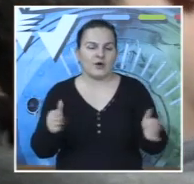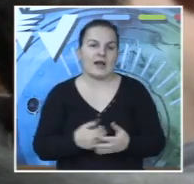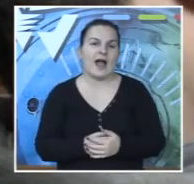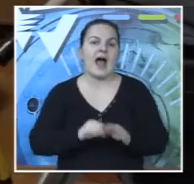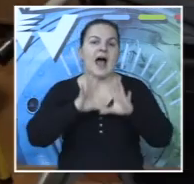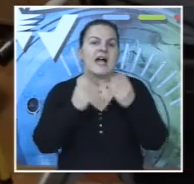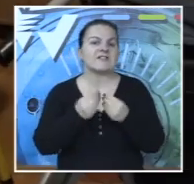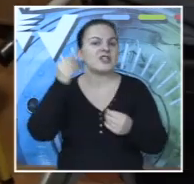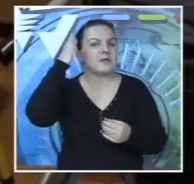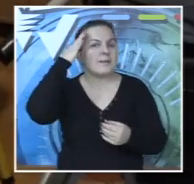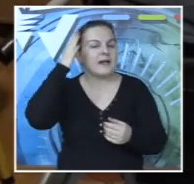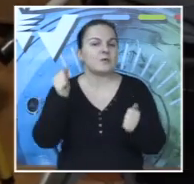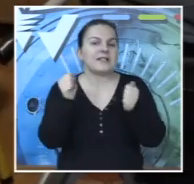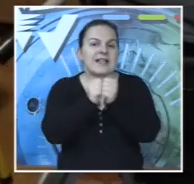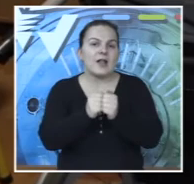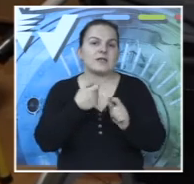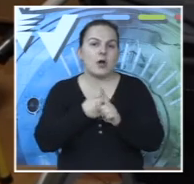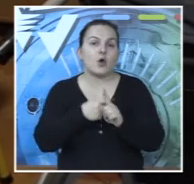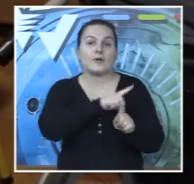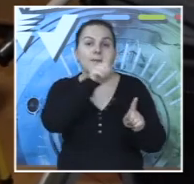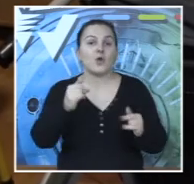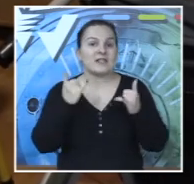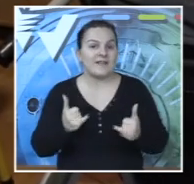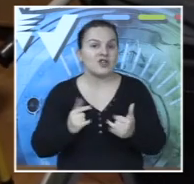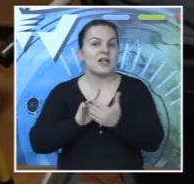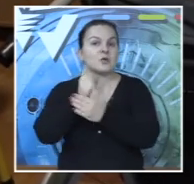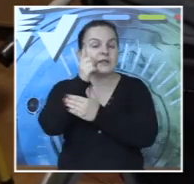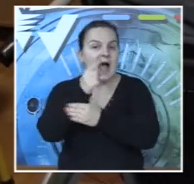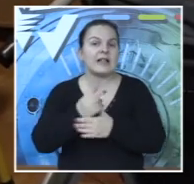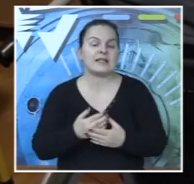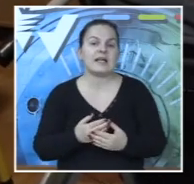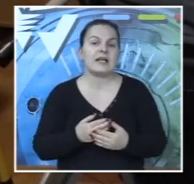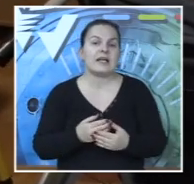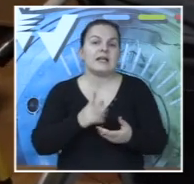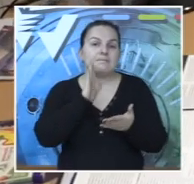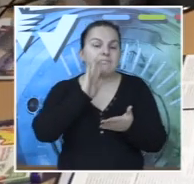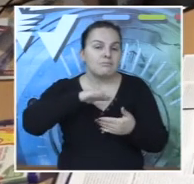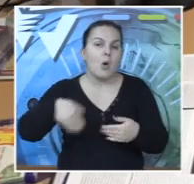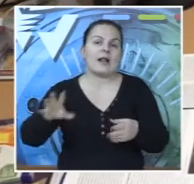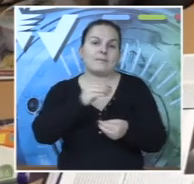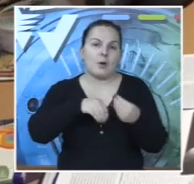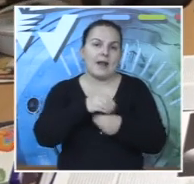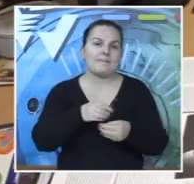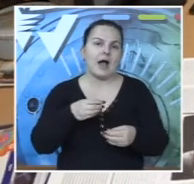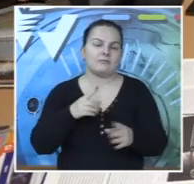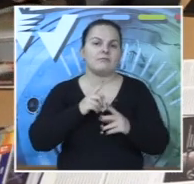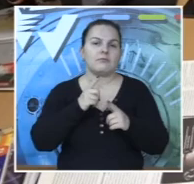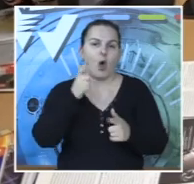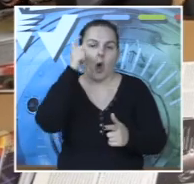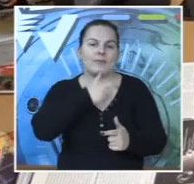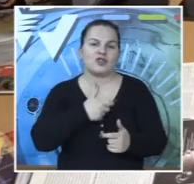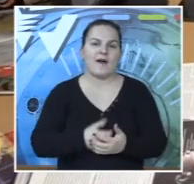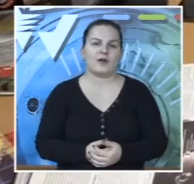Za sve ostalo pobrinuće se zajedno sa Kostom, na sadašnji rezultati i pored svih nedaća i tekako objećavaju.